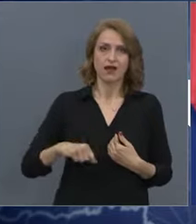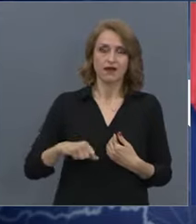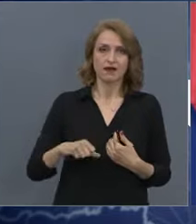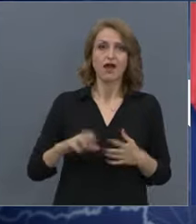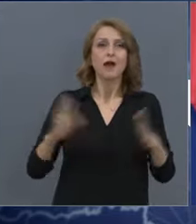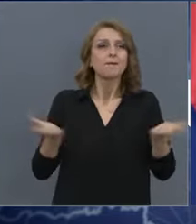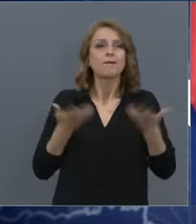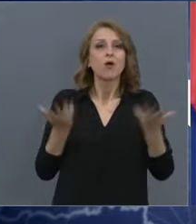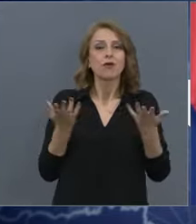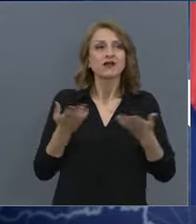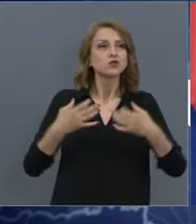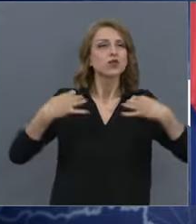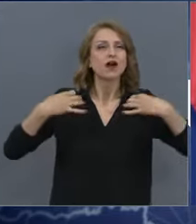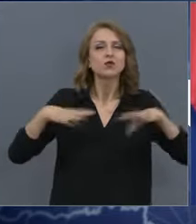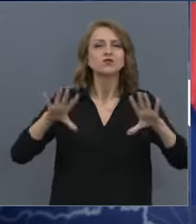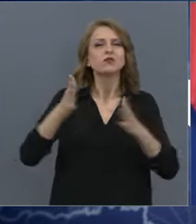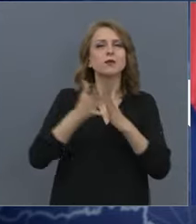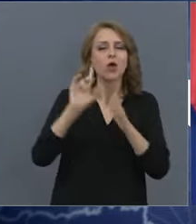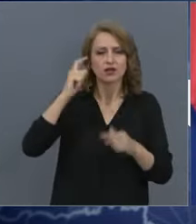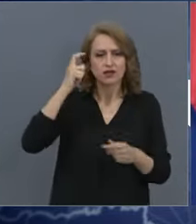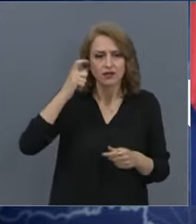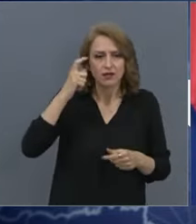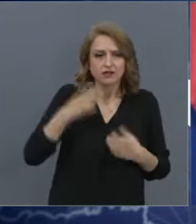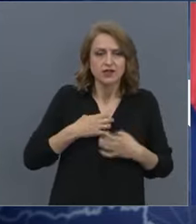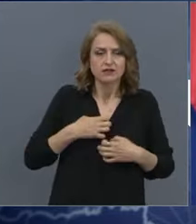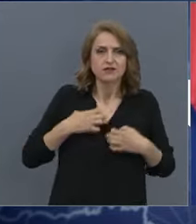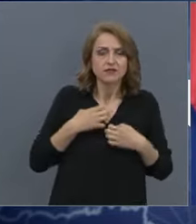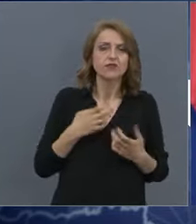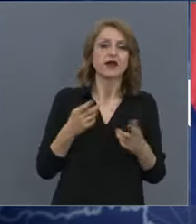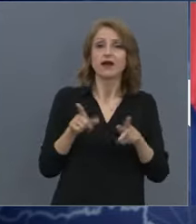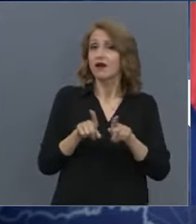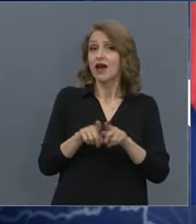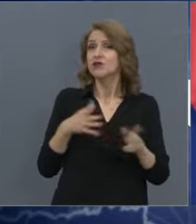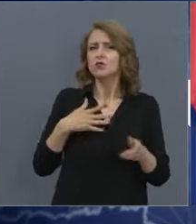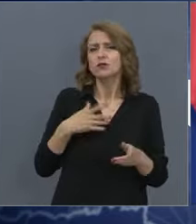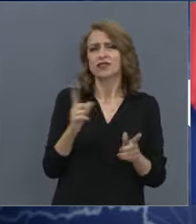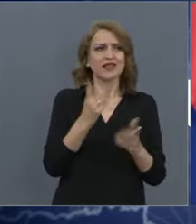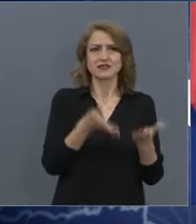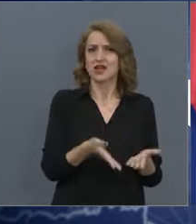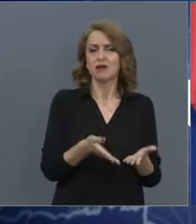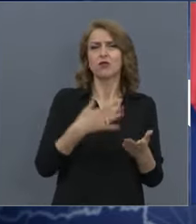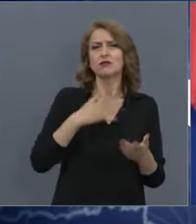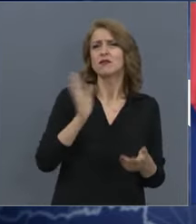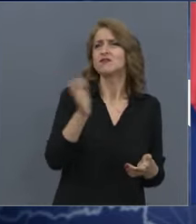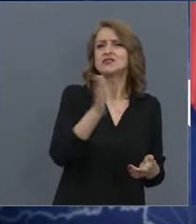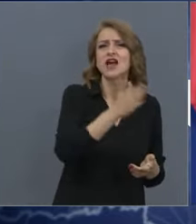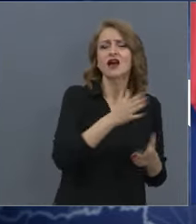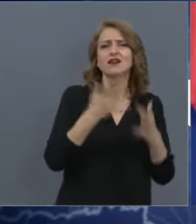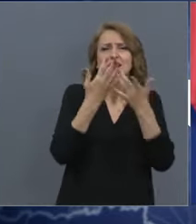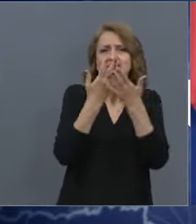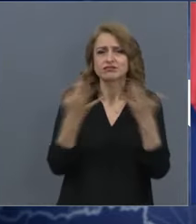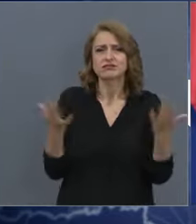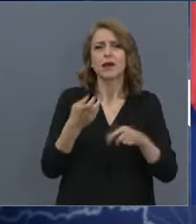-бързо освободиме хората от мисълта и както има, за съжаление, всякакви болести и всеки от нас може да се